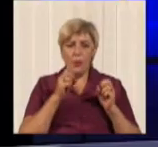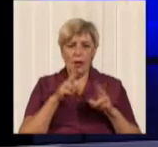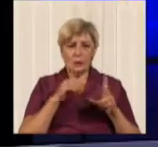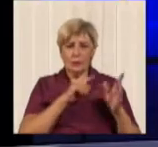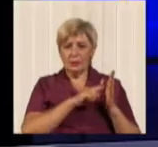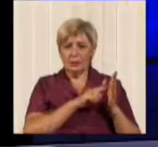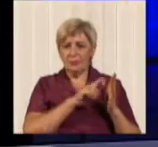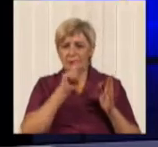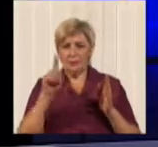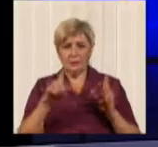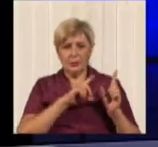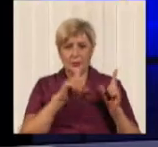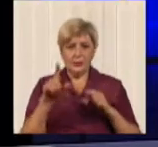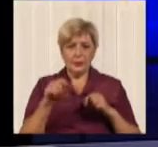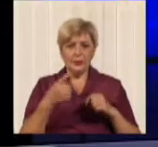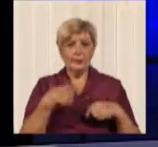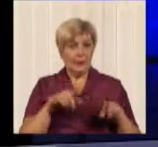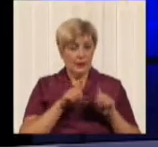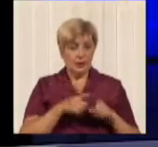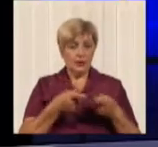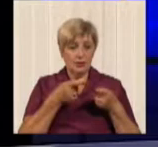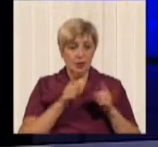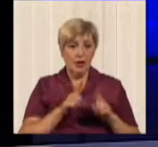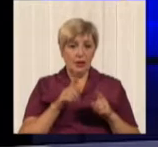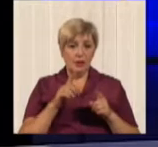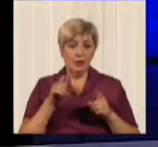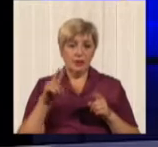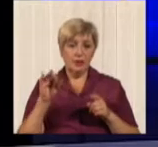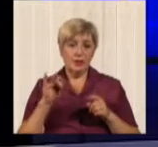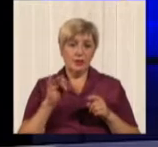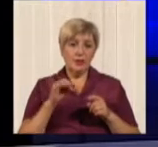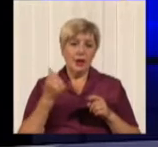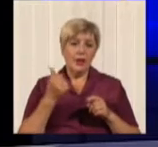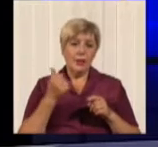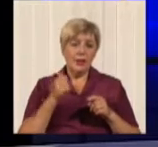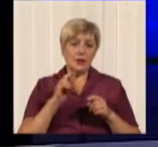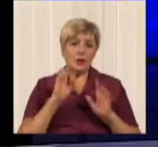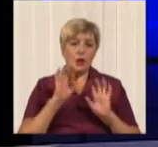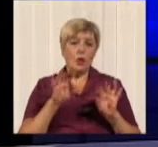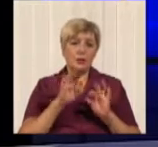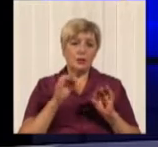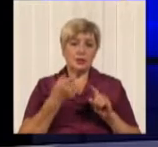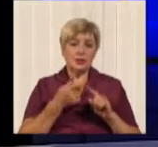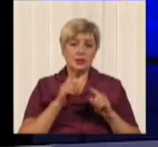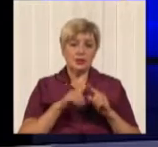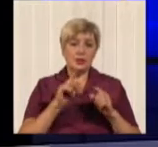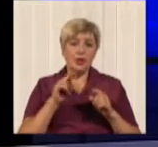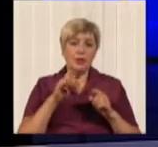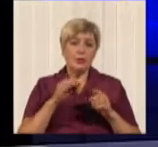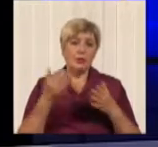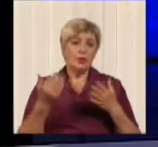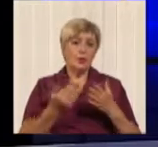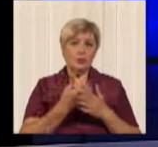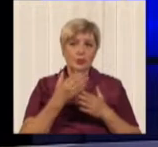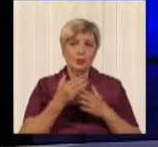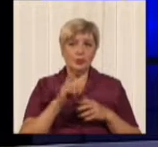Насправді так маємо на жаль такі реалии. навіть я зрозуміла, що перший коментар це якраз про новий якийсь салон,